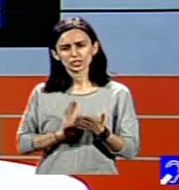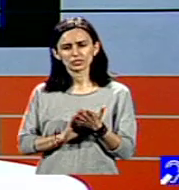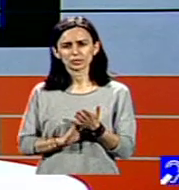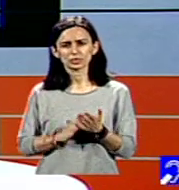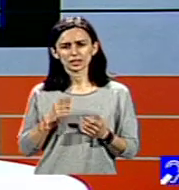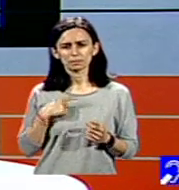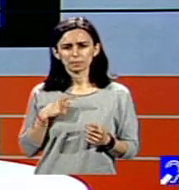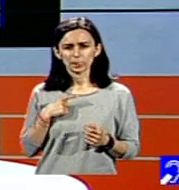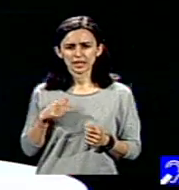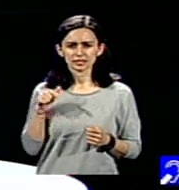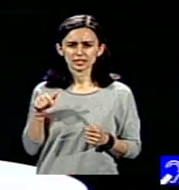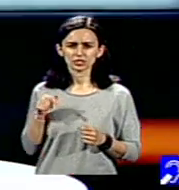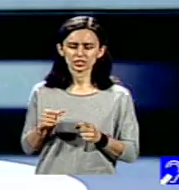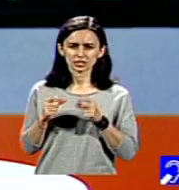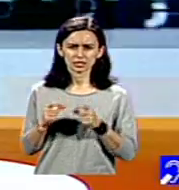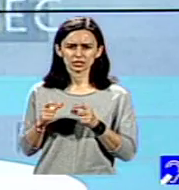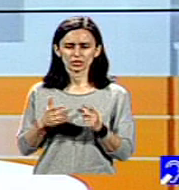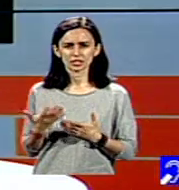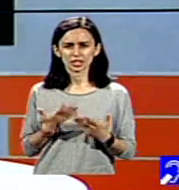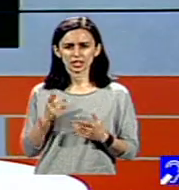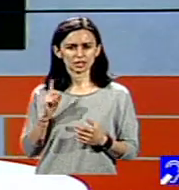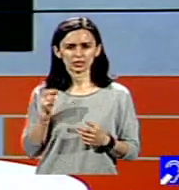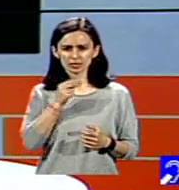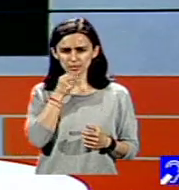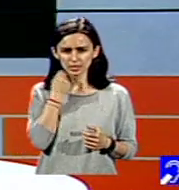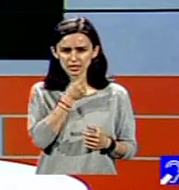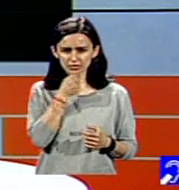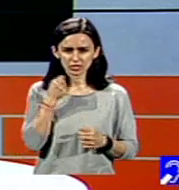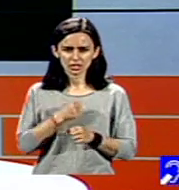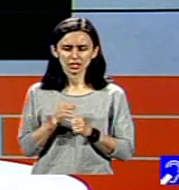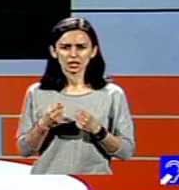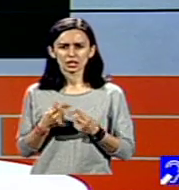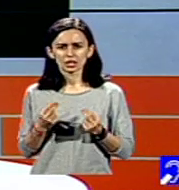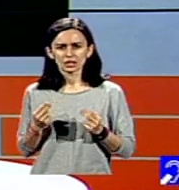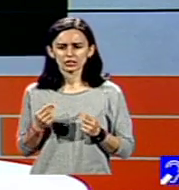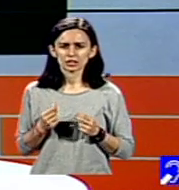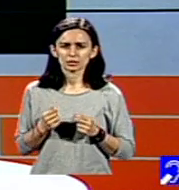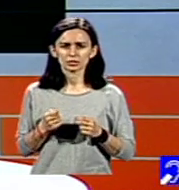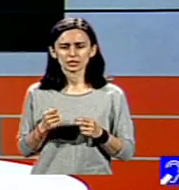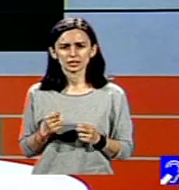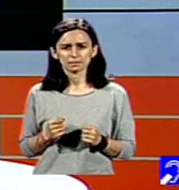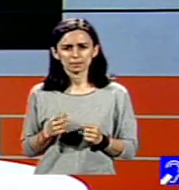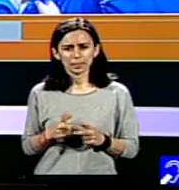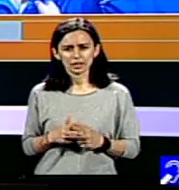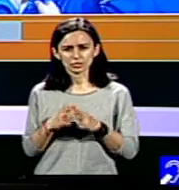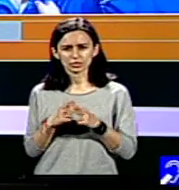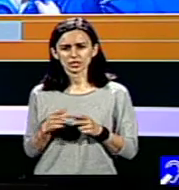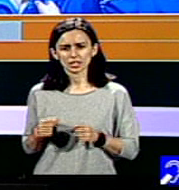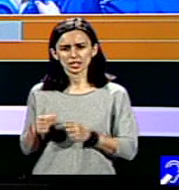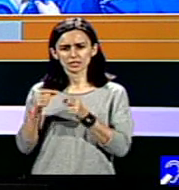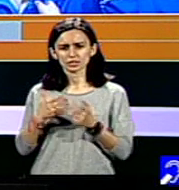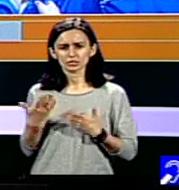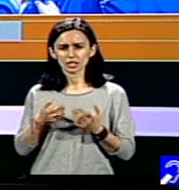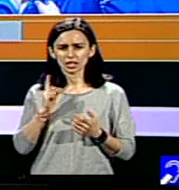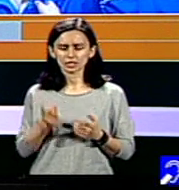în această situație în care n-ați beneficiat de foarte mult sprijin din partea unor instituții care ar trebui să ofere acest